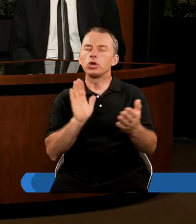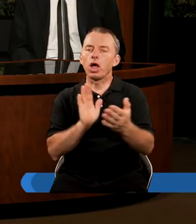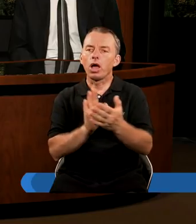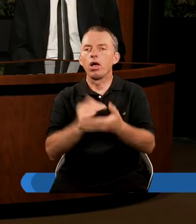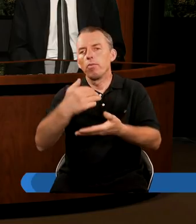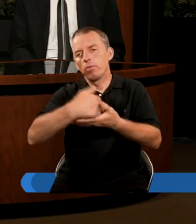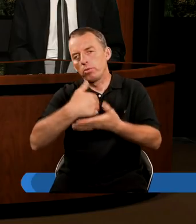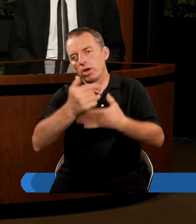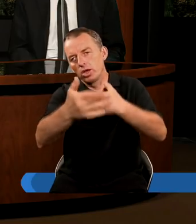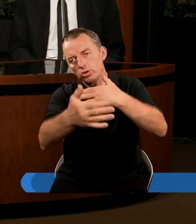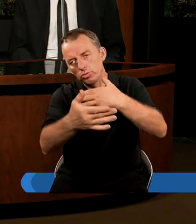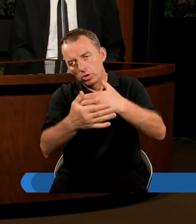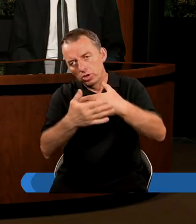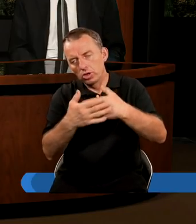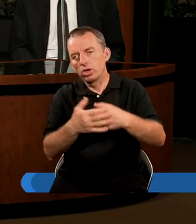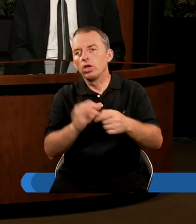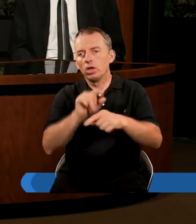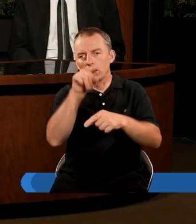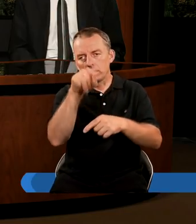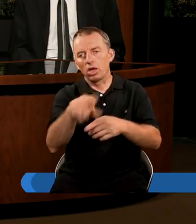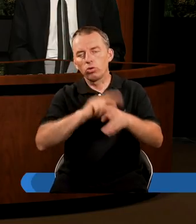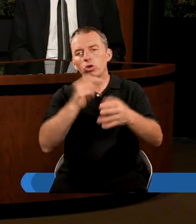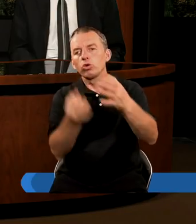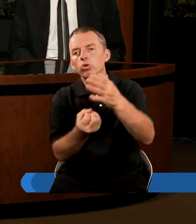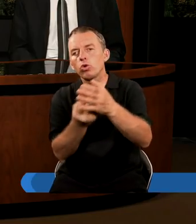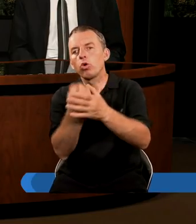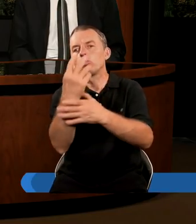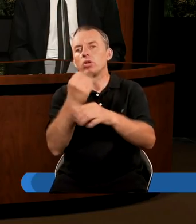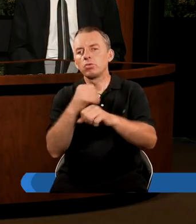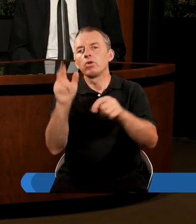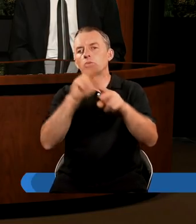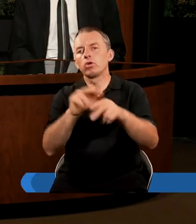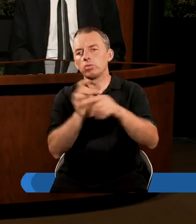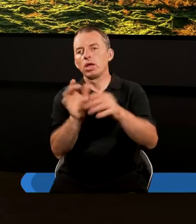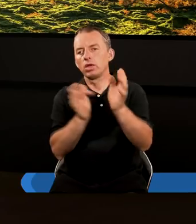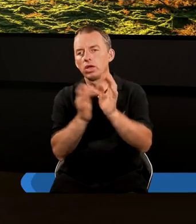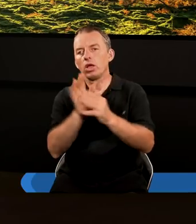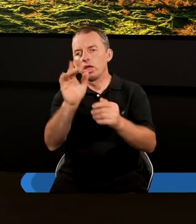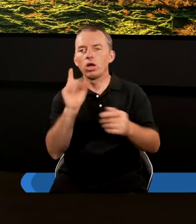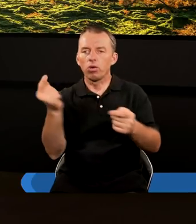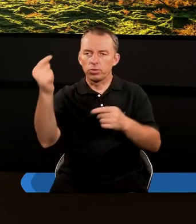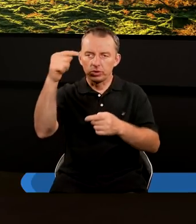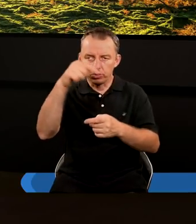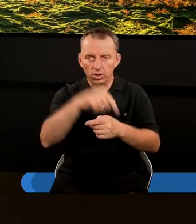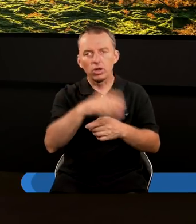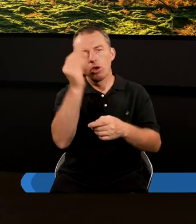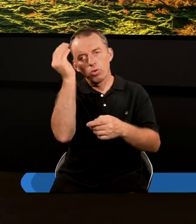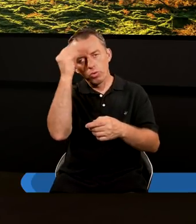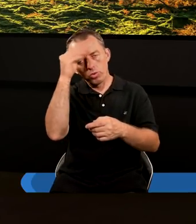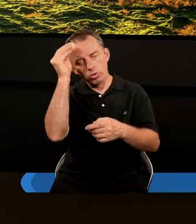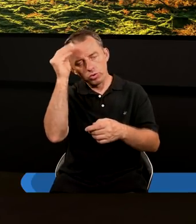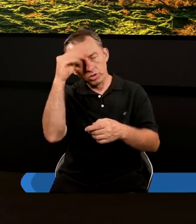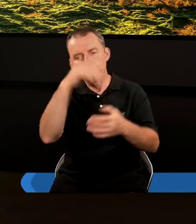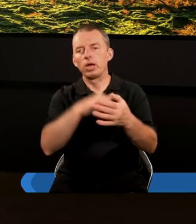pomaga nam zbliżyć się myślami do tego, który jest źródłem zbawienia do Jezusa Chrystusa. Właśnie o Jego przyjściu się uczymy.